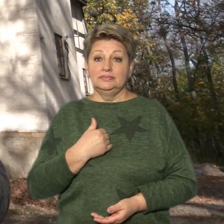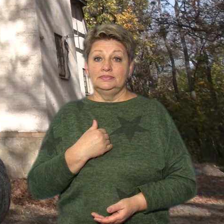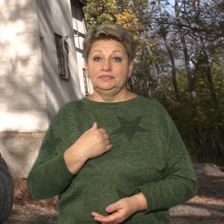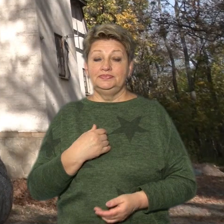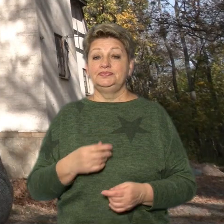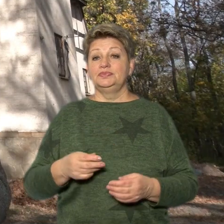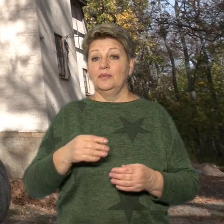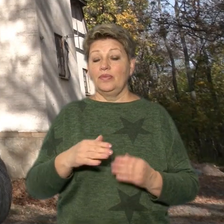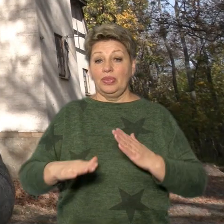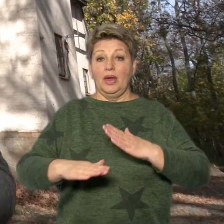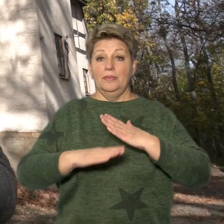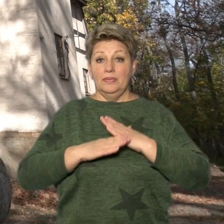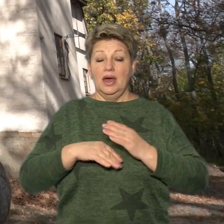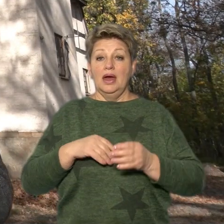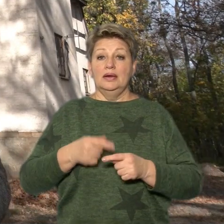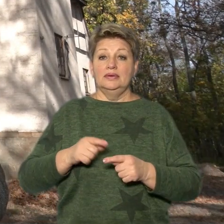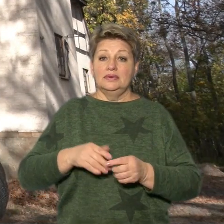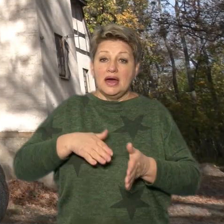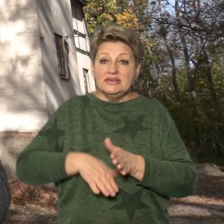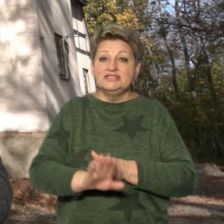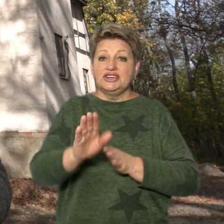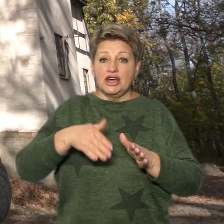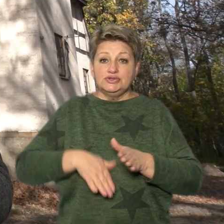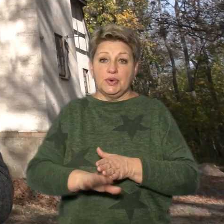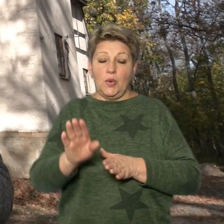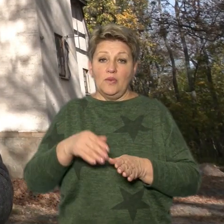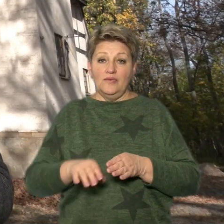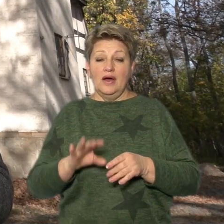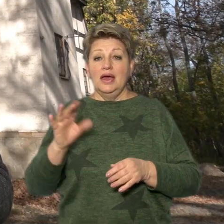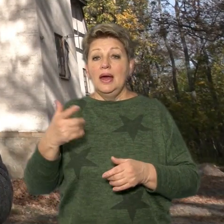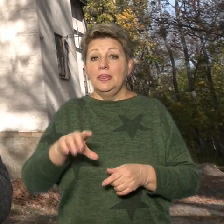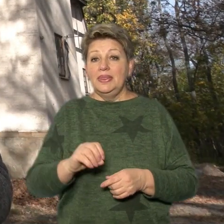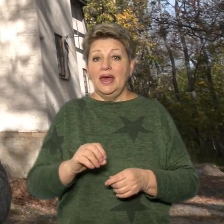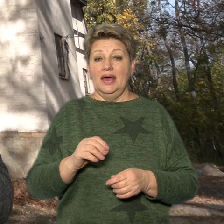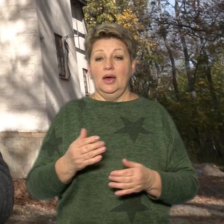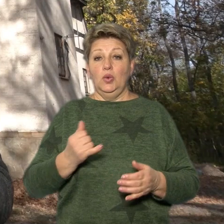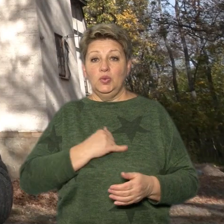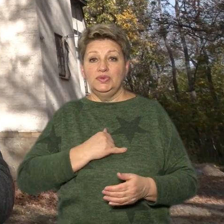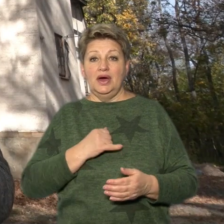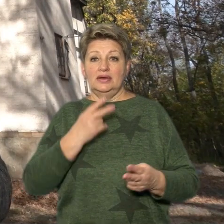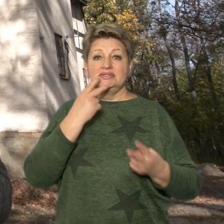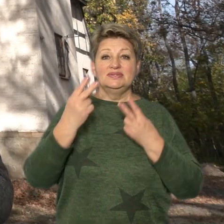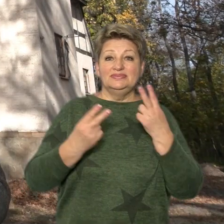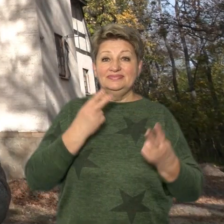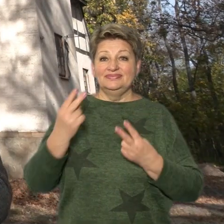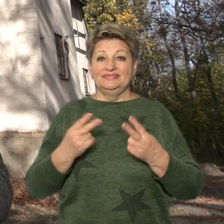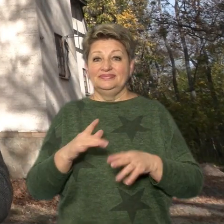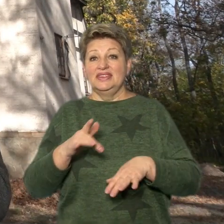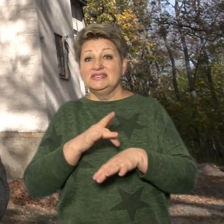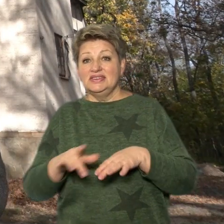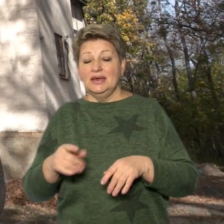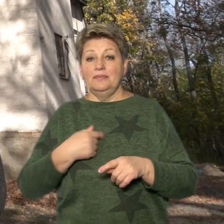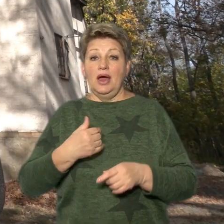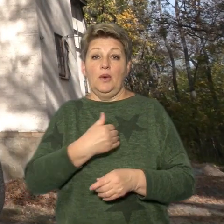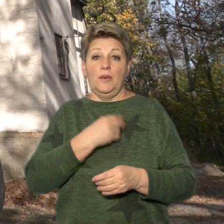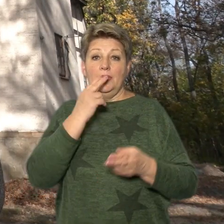полотні роздрукували і закріпили всі ділянки, де вони втрачені, пошкоджені або знищені. Ми